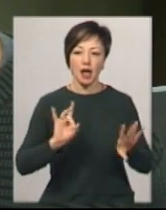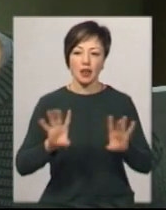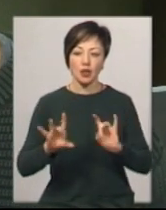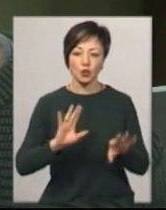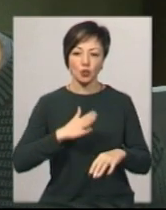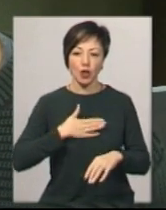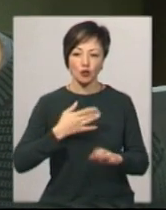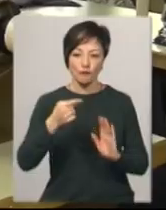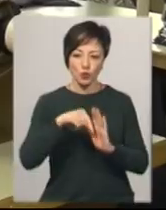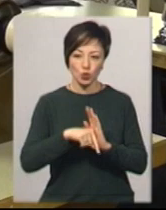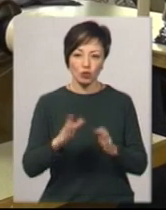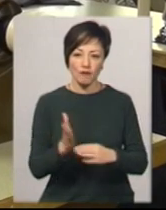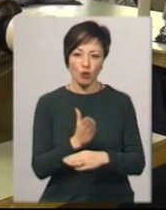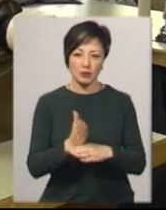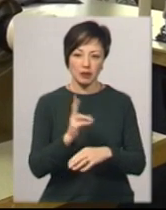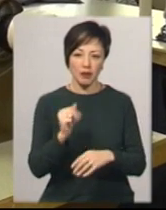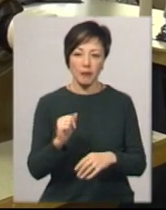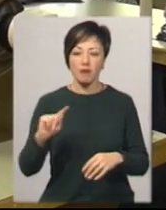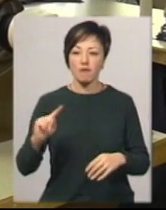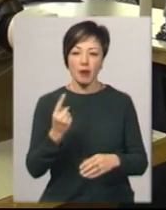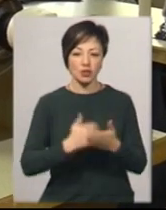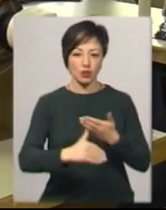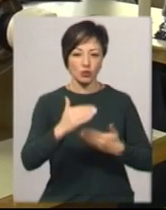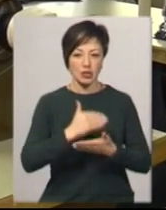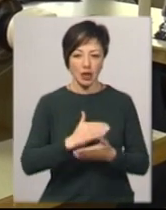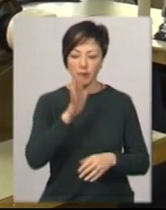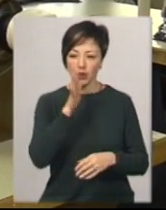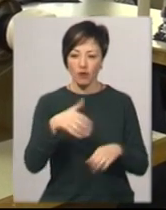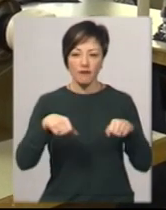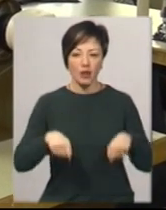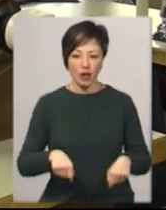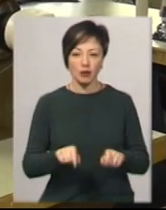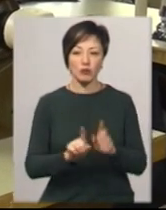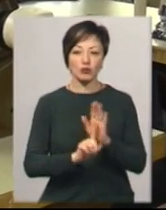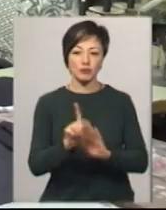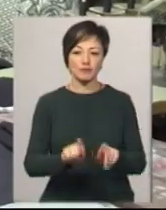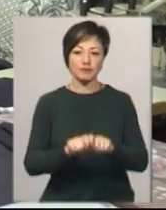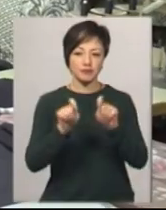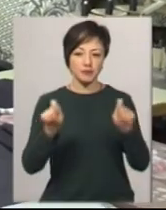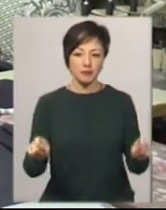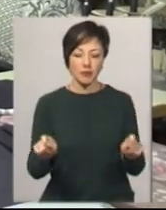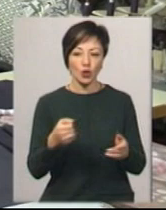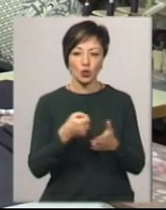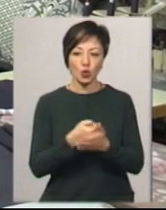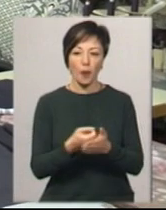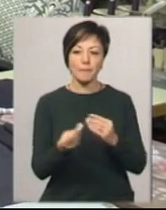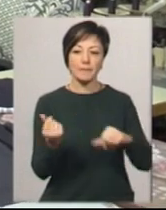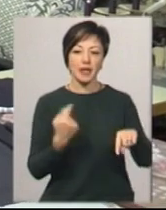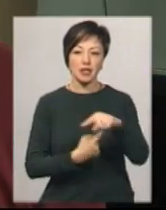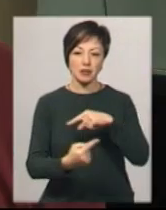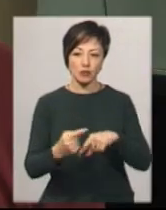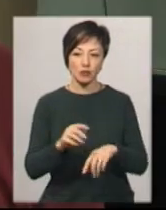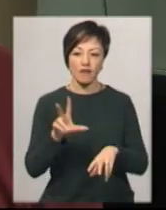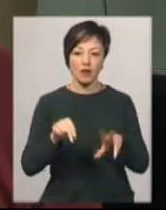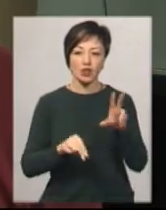нашого внутрішнього виробника. Вперше за останні п'ять років влада починає ставати більш відкритою до бізнесу, вважає бізнес-консультант швейної